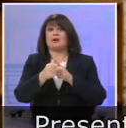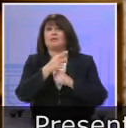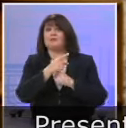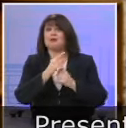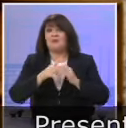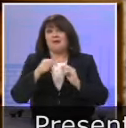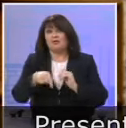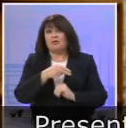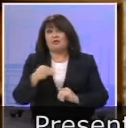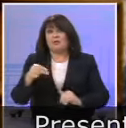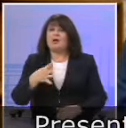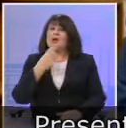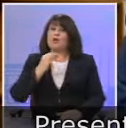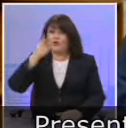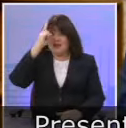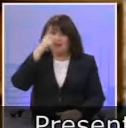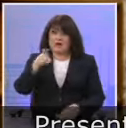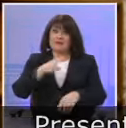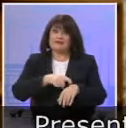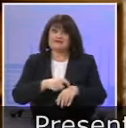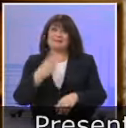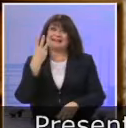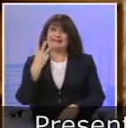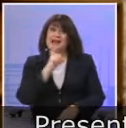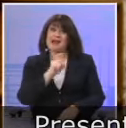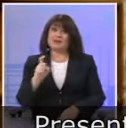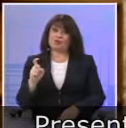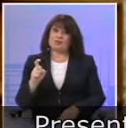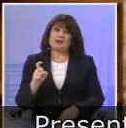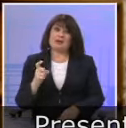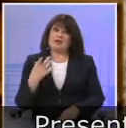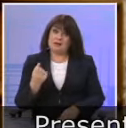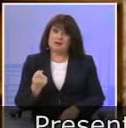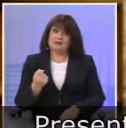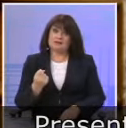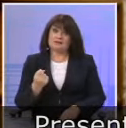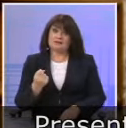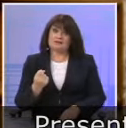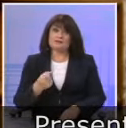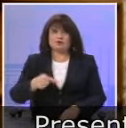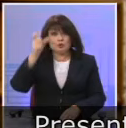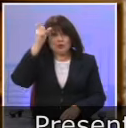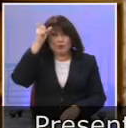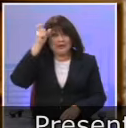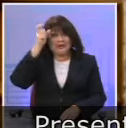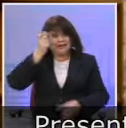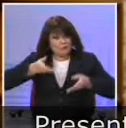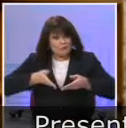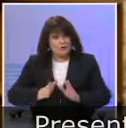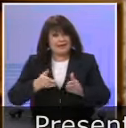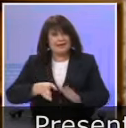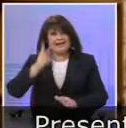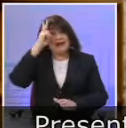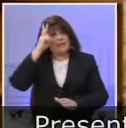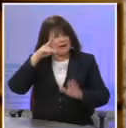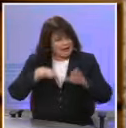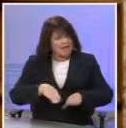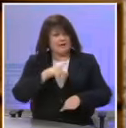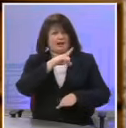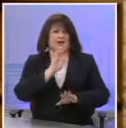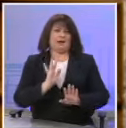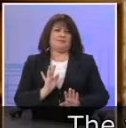Διότι η Γερμανία αυτή τη στιγμή έχει 3 εκατομμύρια τουρκικής καταγωγής Γερμανούς πολίτες.